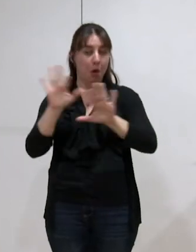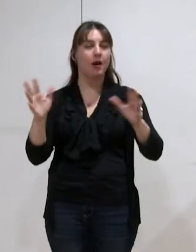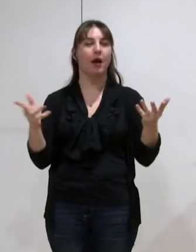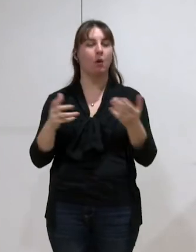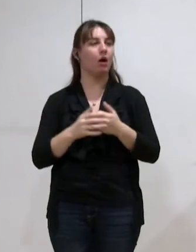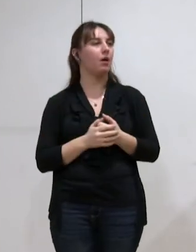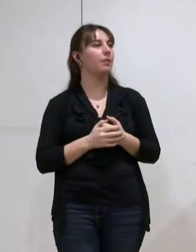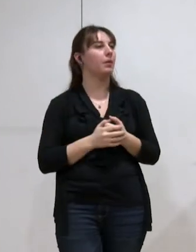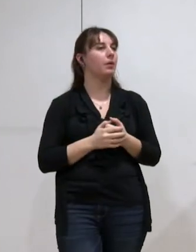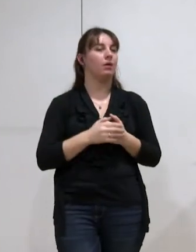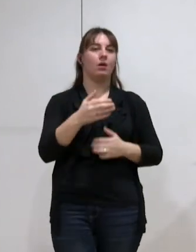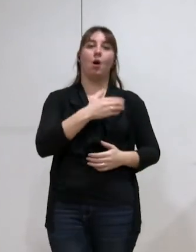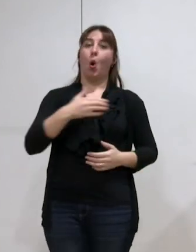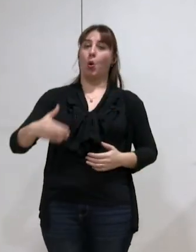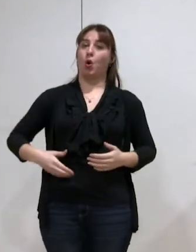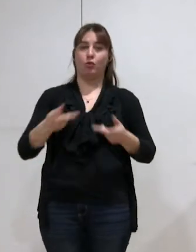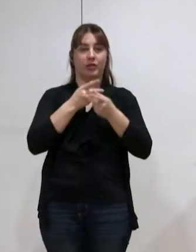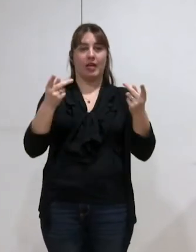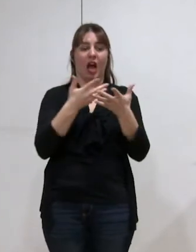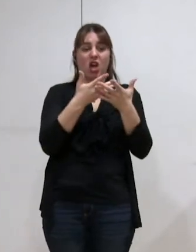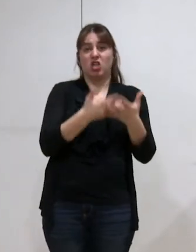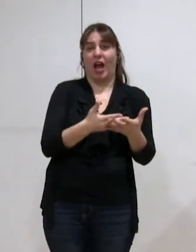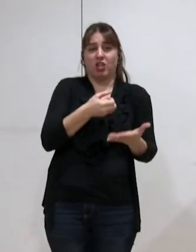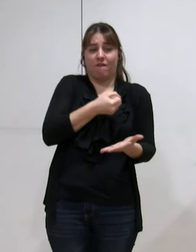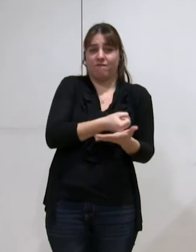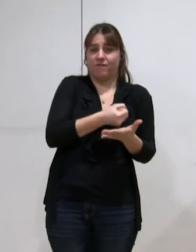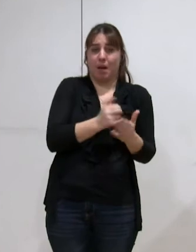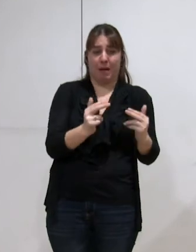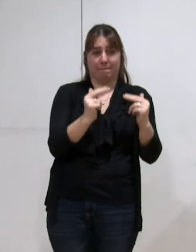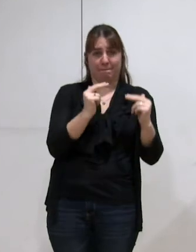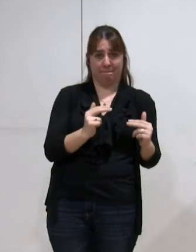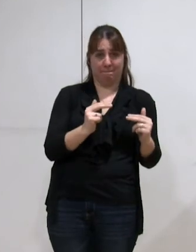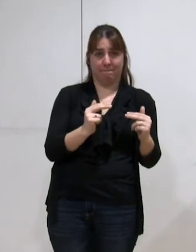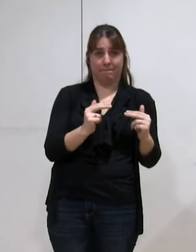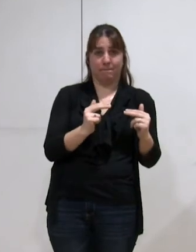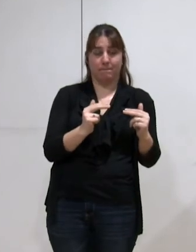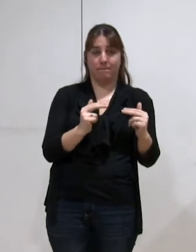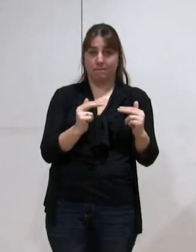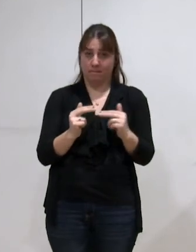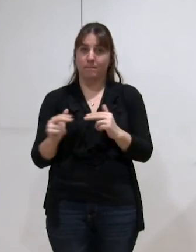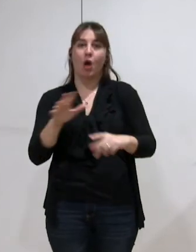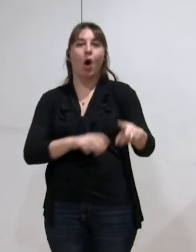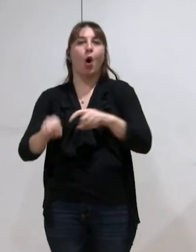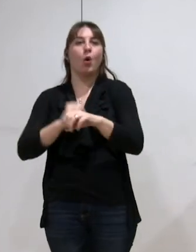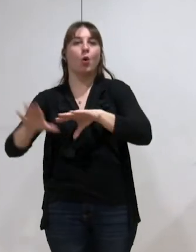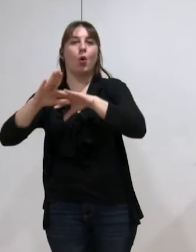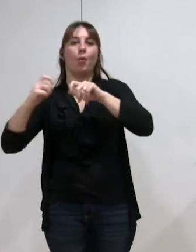qui déclare une charge la plus faible possible va voir son attribution de compensation